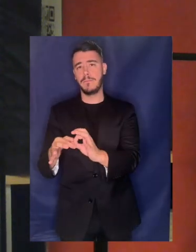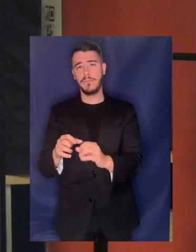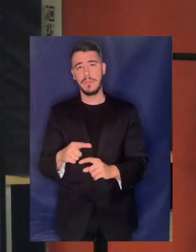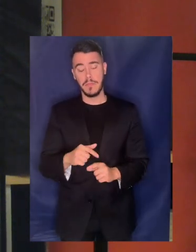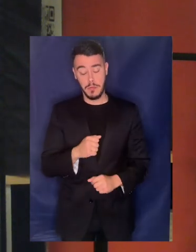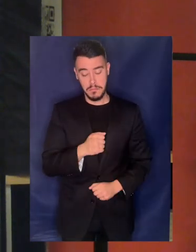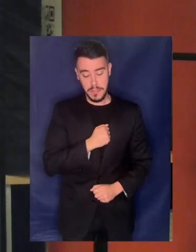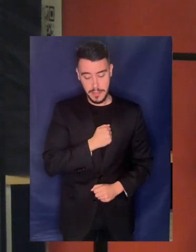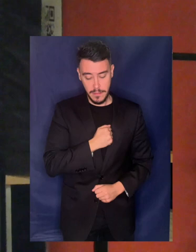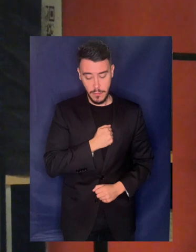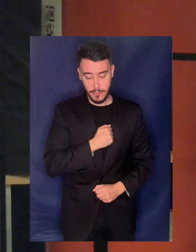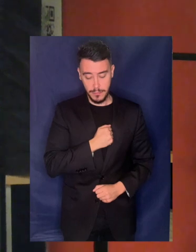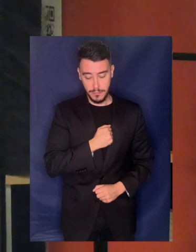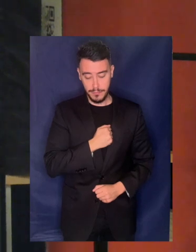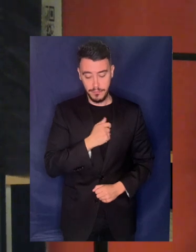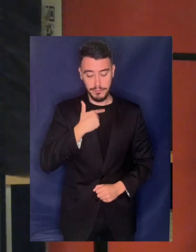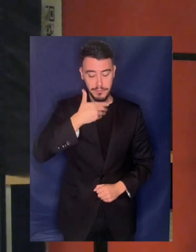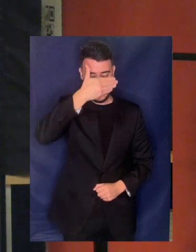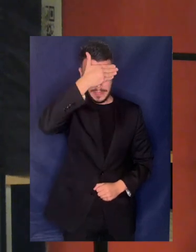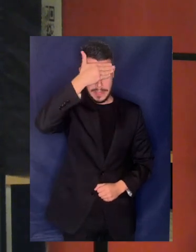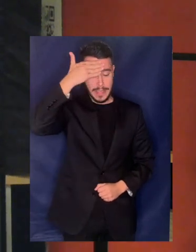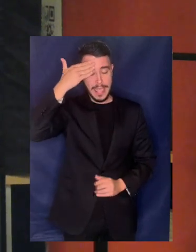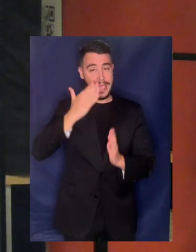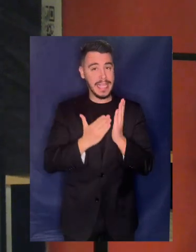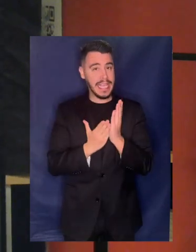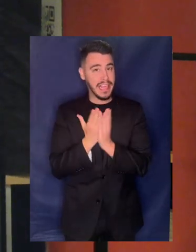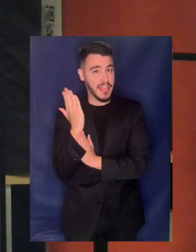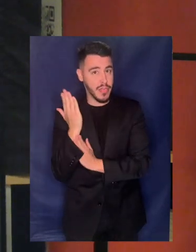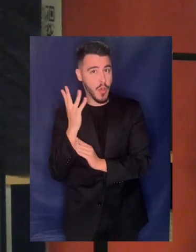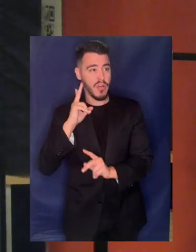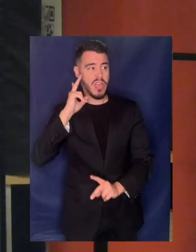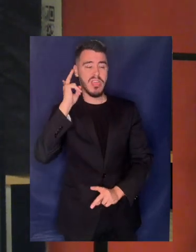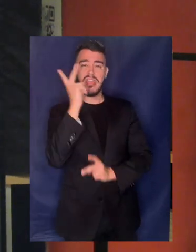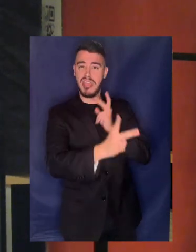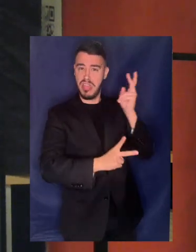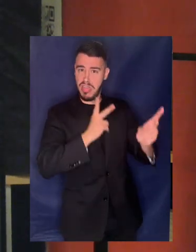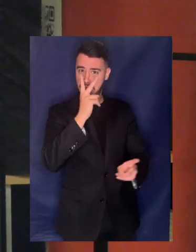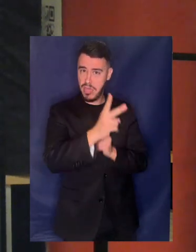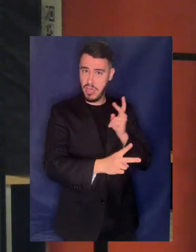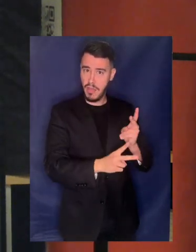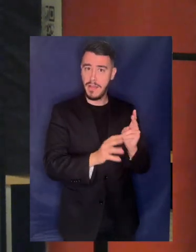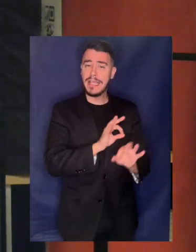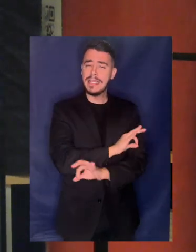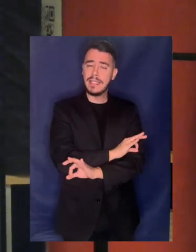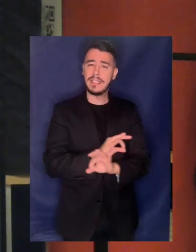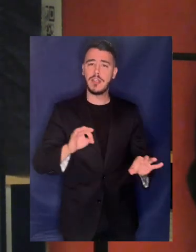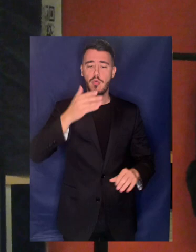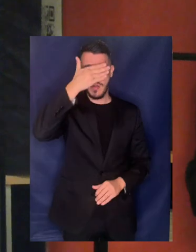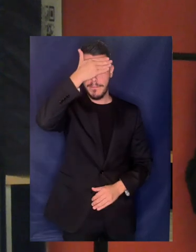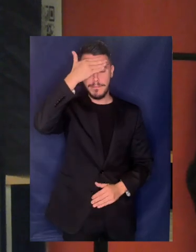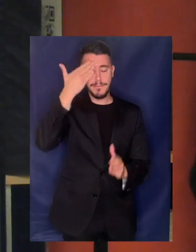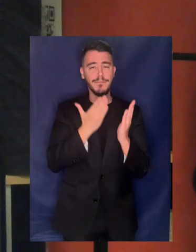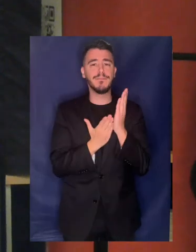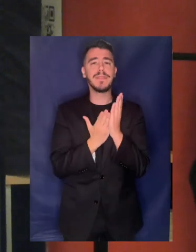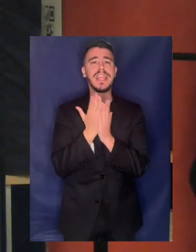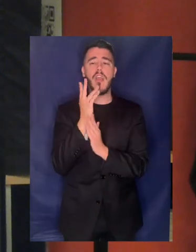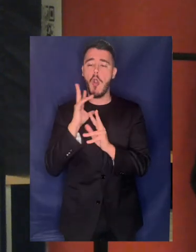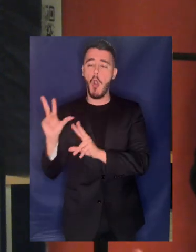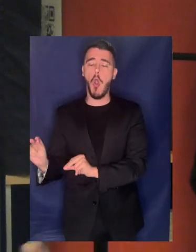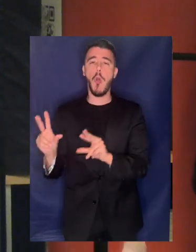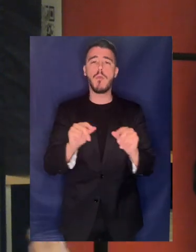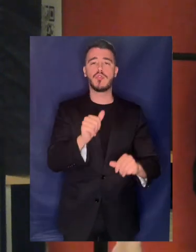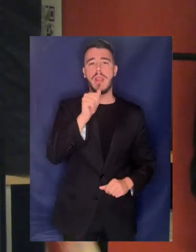στη μάχη μεταξύ ήθους και λάσπης το ήθος σαν το γάργαρο καθαρόν αερό κερδίζει εμείς θα